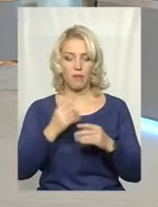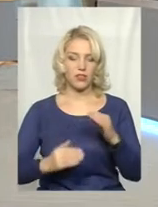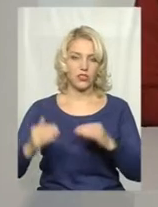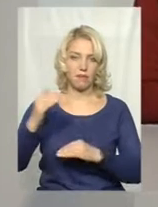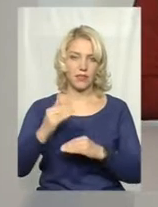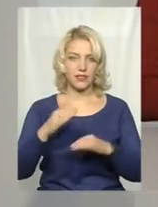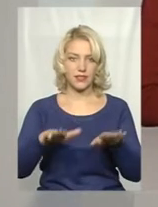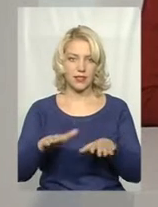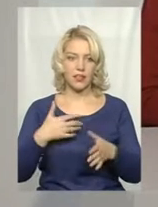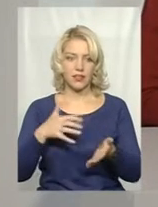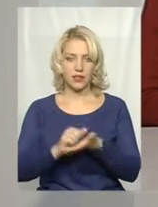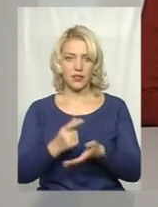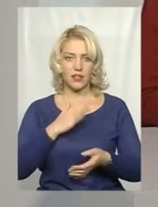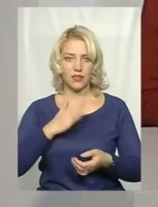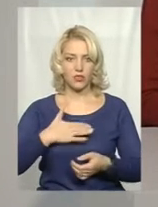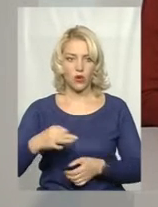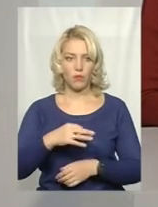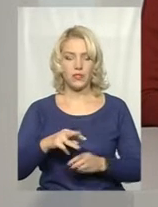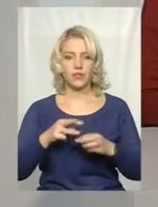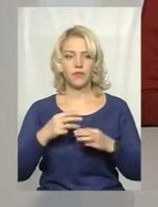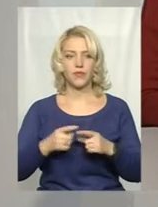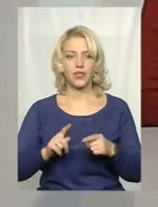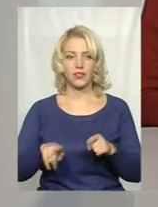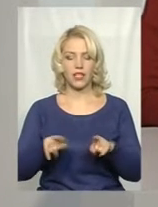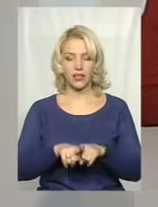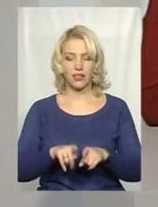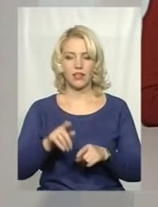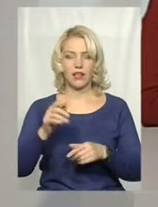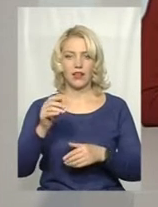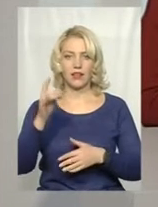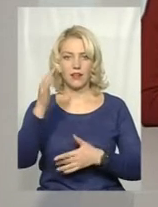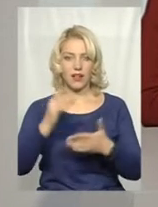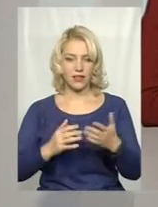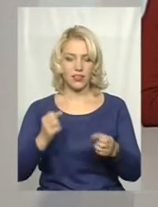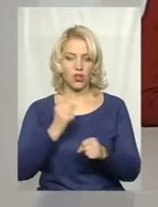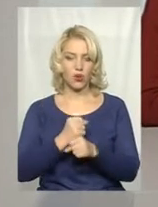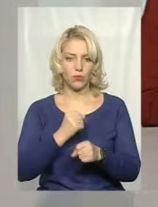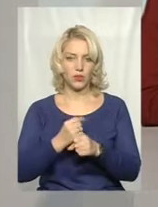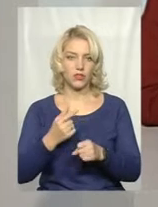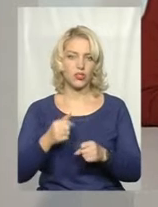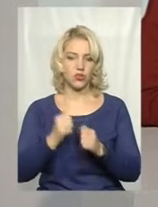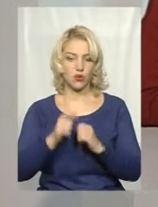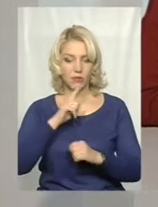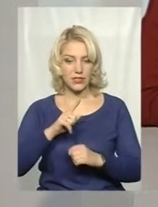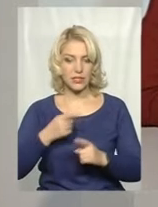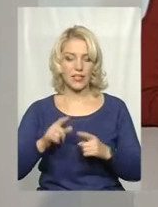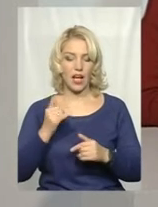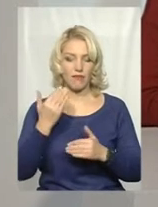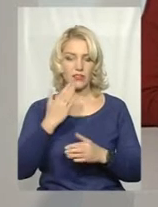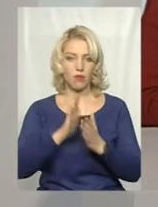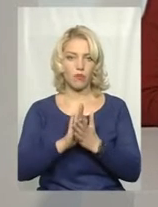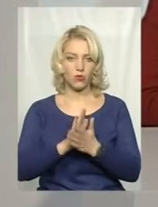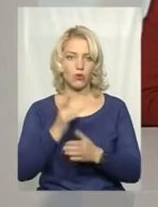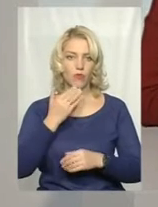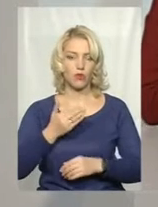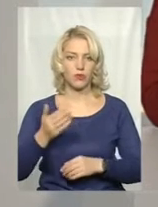наша область. Мінрегіон, такий регіон, складає щомісяця. Прошу режисера вивести на екран, а вас, пане Сергію, прокоментувати ці